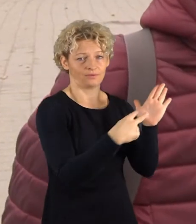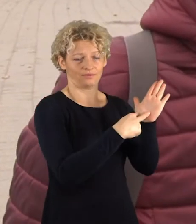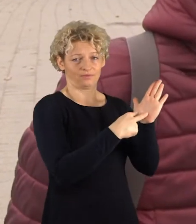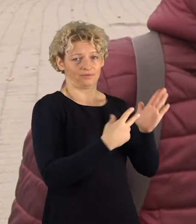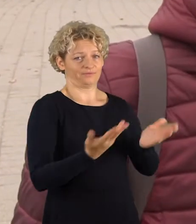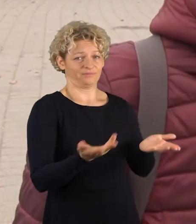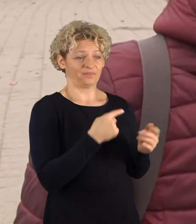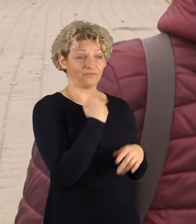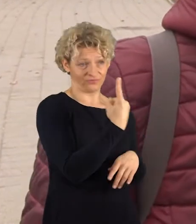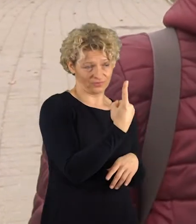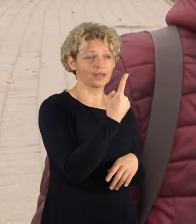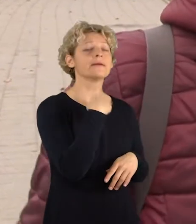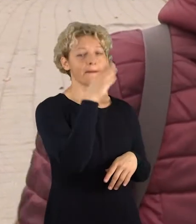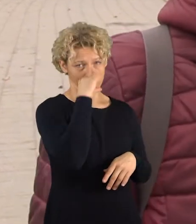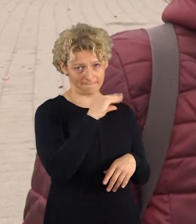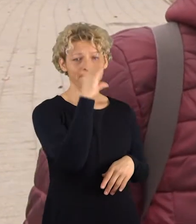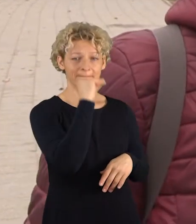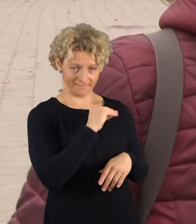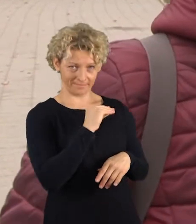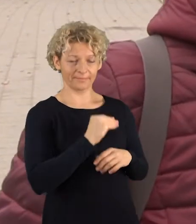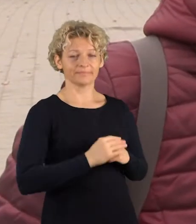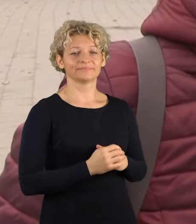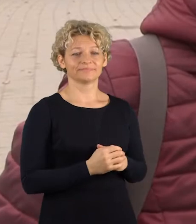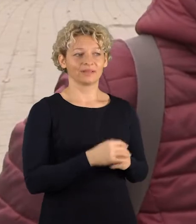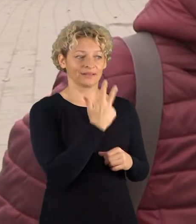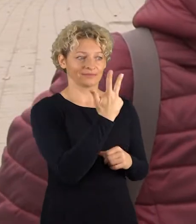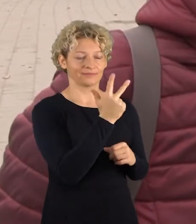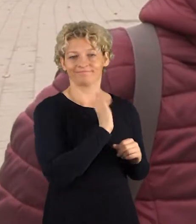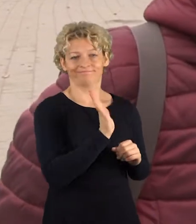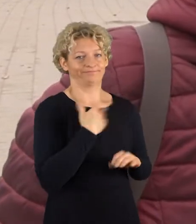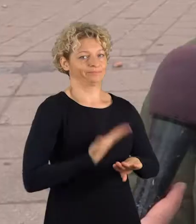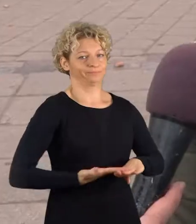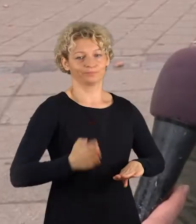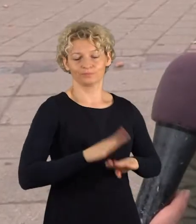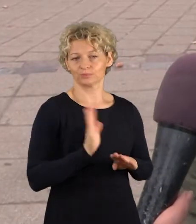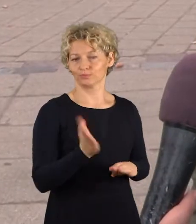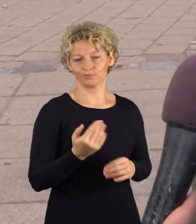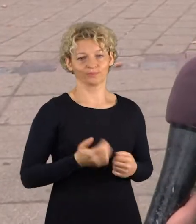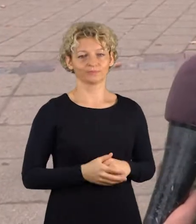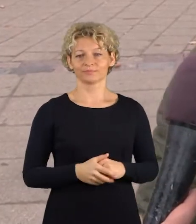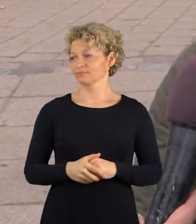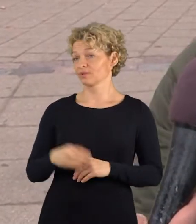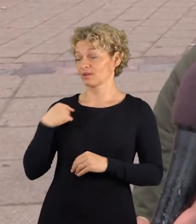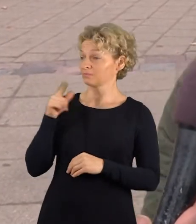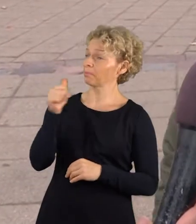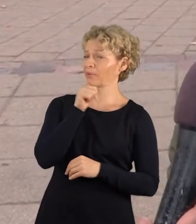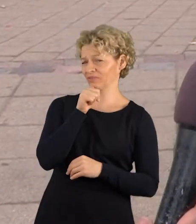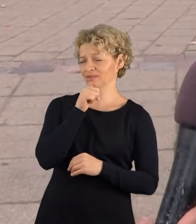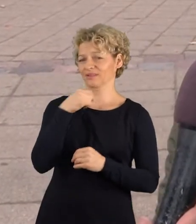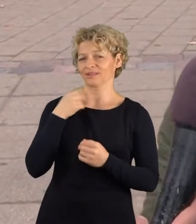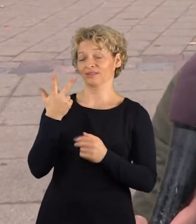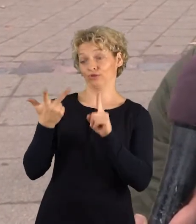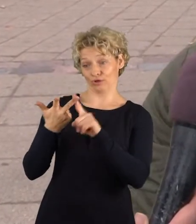už vieną, du vaikus aš tikrai taip suprantu, bet tris vaikus turėti jau iš šokis arba netgi dar daugiau. Platys, esu iš trijų,